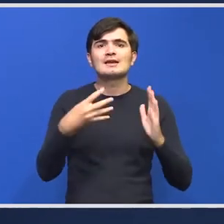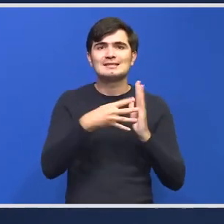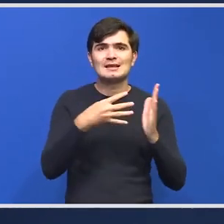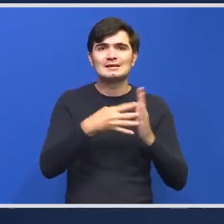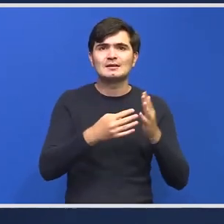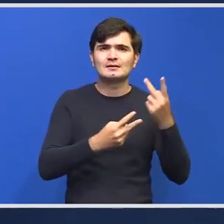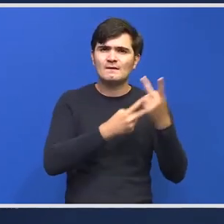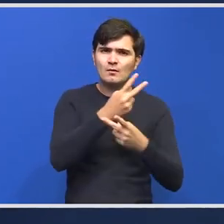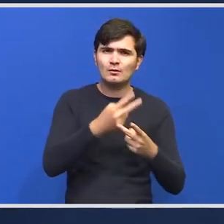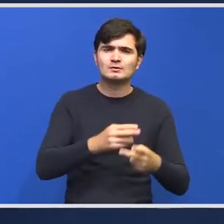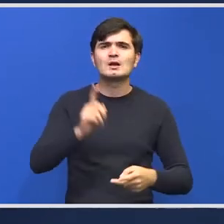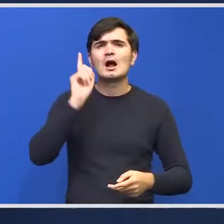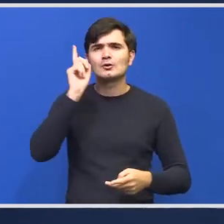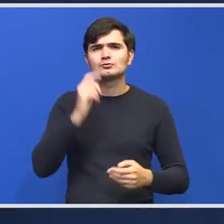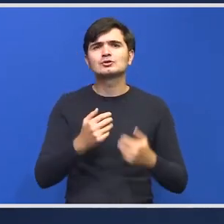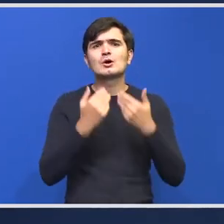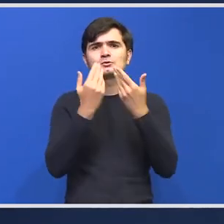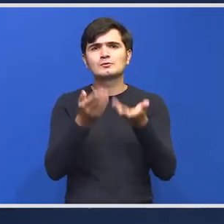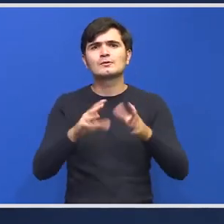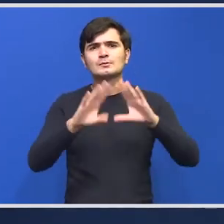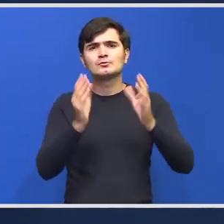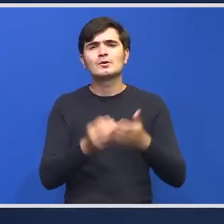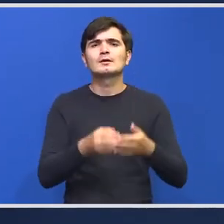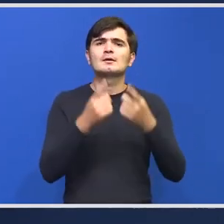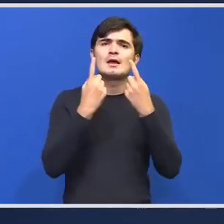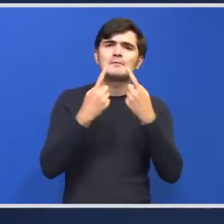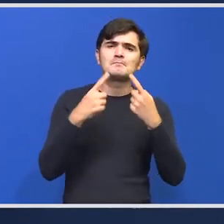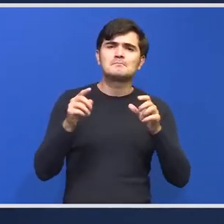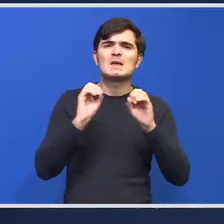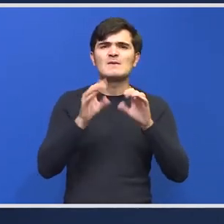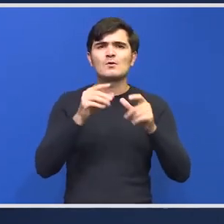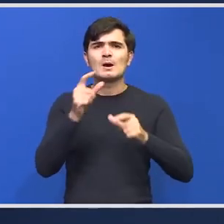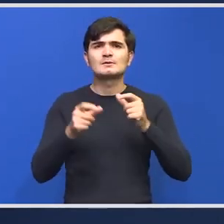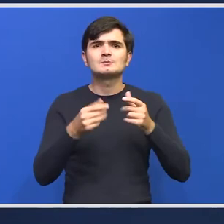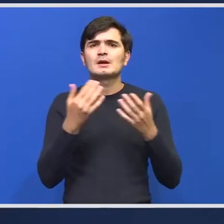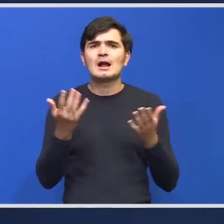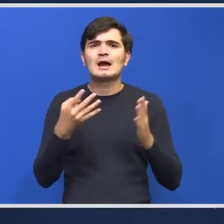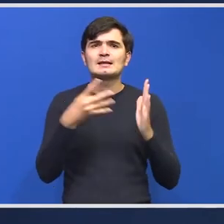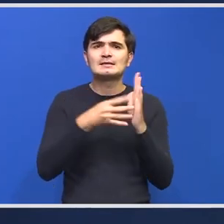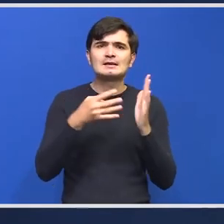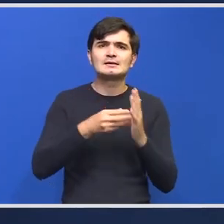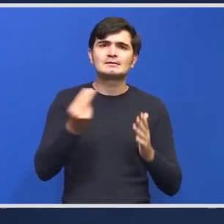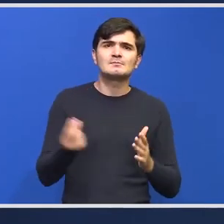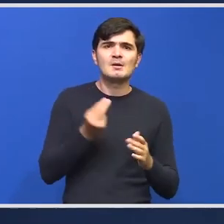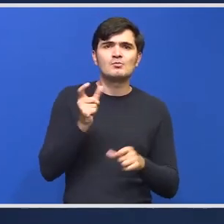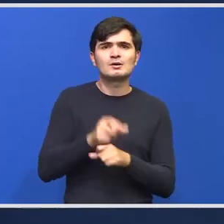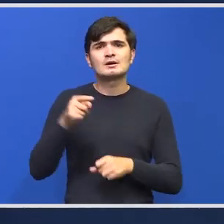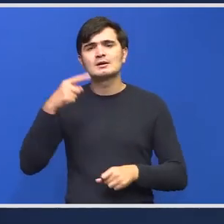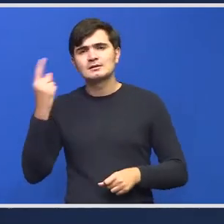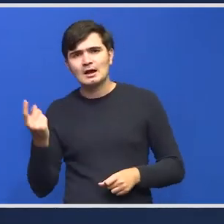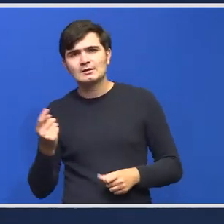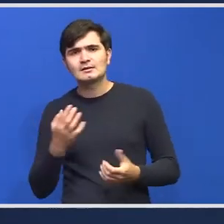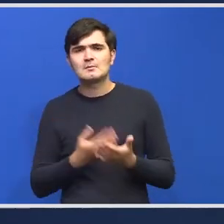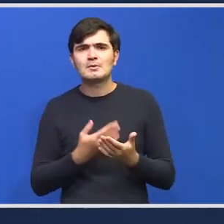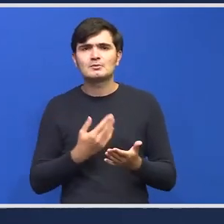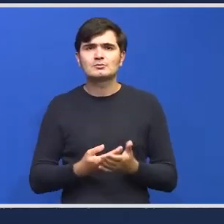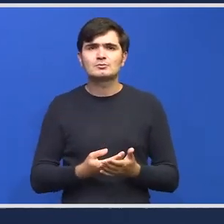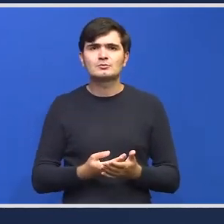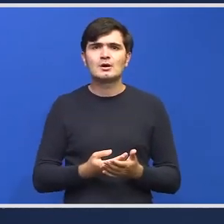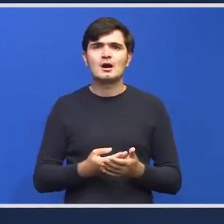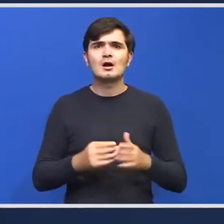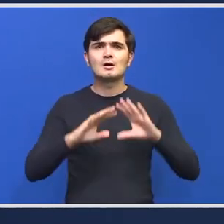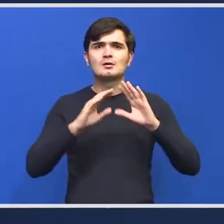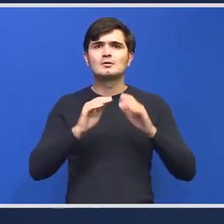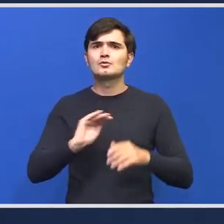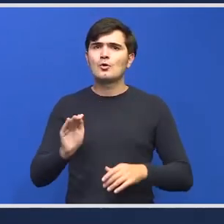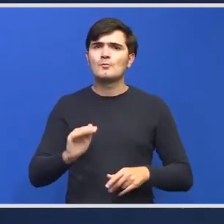se vor furniza toate aceste detalii referitoare la ce teste sunt mai bune ca alte teste astfel încât să fie